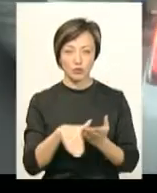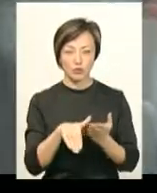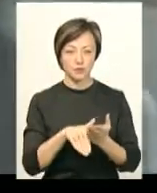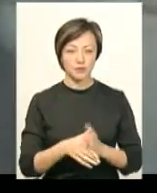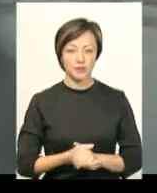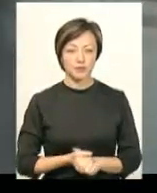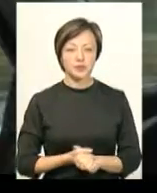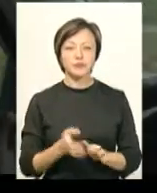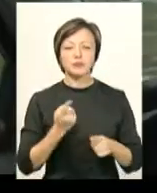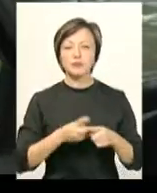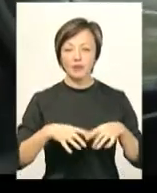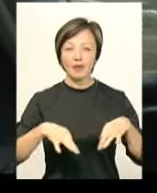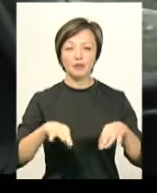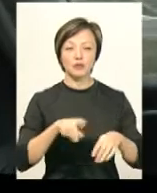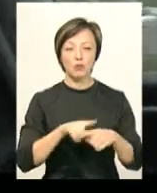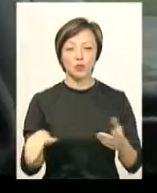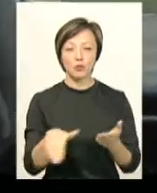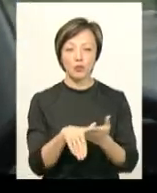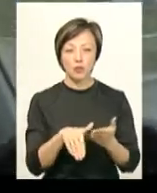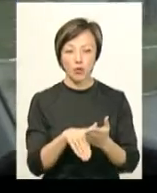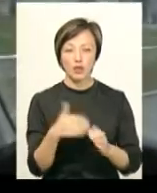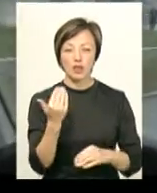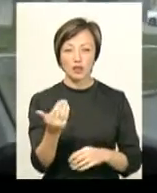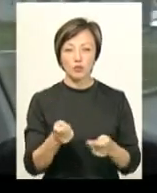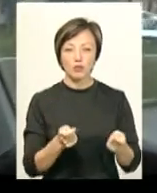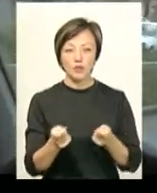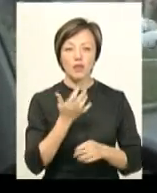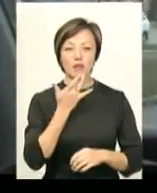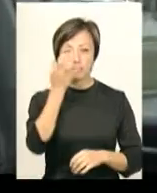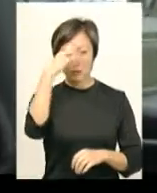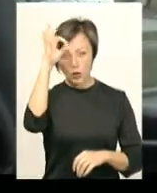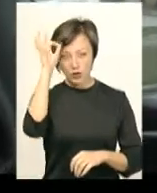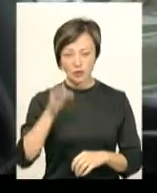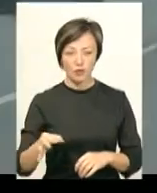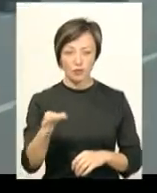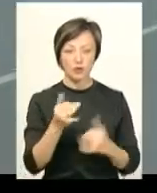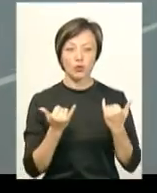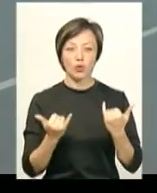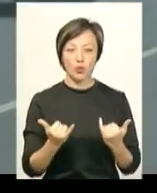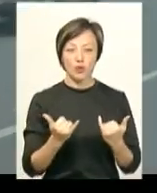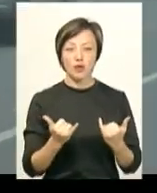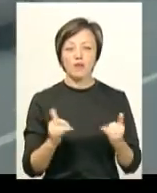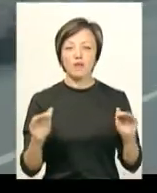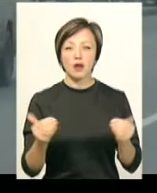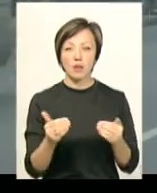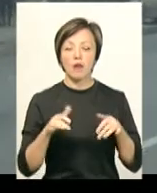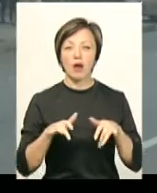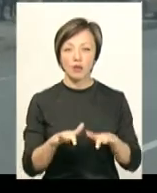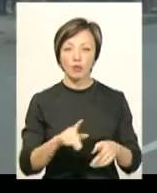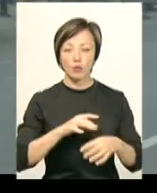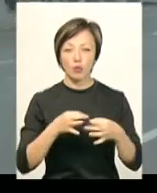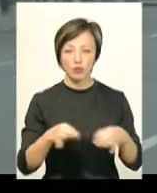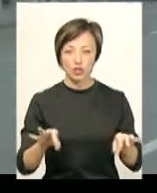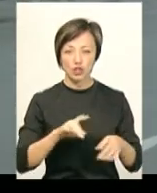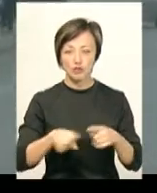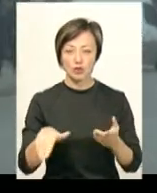Це автомобіль швидкої допомоги, що належить управлінню Нацполіції області. Сьогодні в рамах акції «Пропусти швидку»